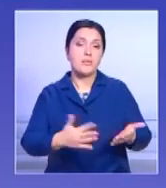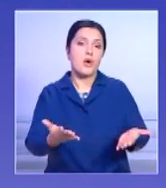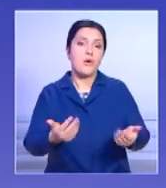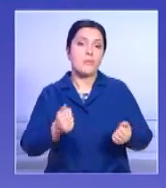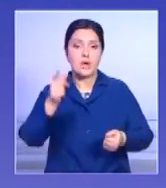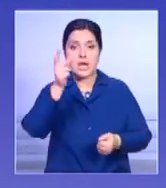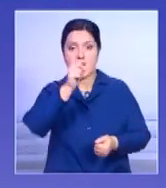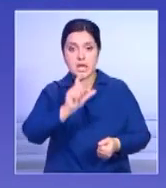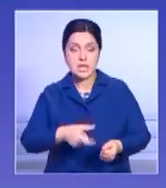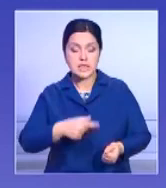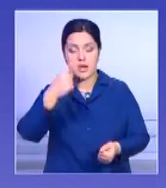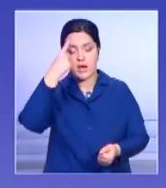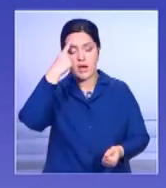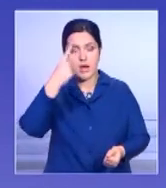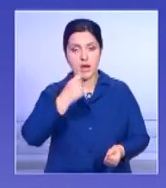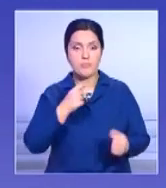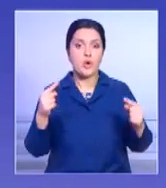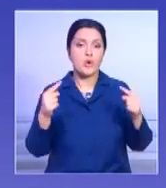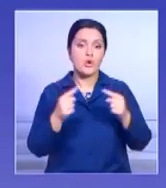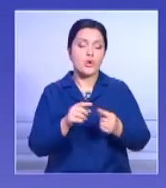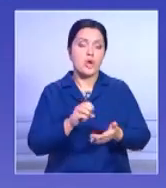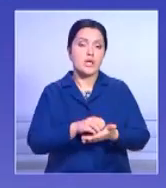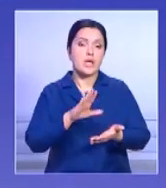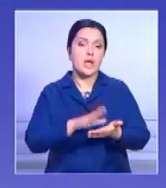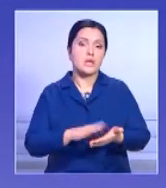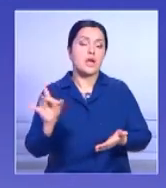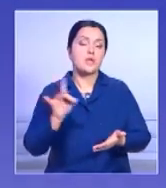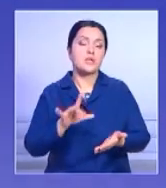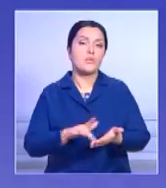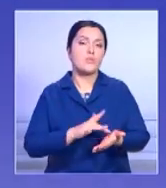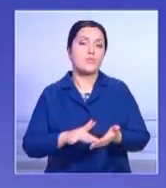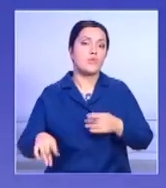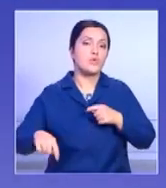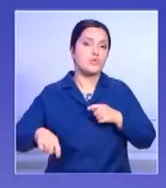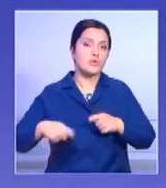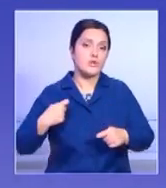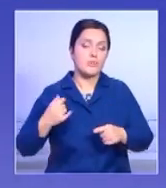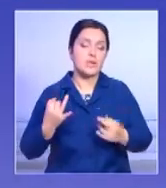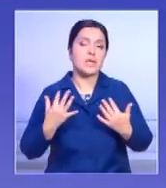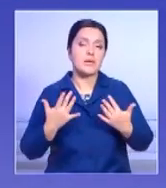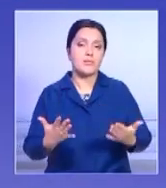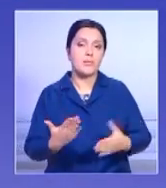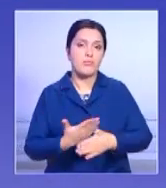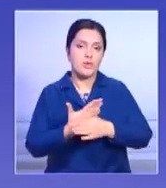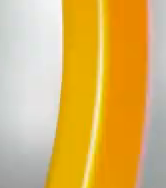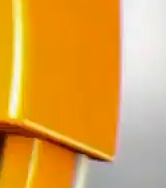итальянских властей более уточненных данных о размерах ущерба и необходимой помощи.